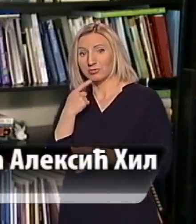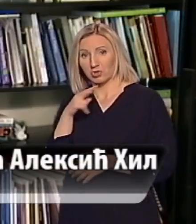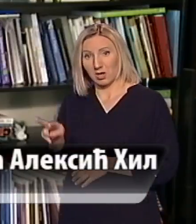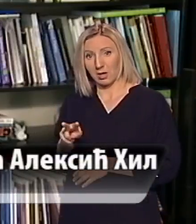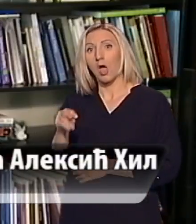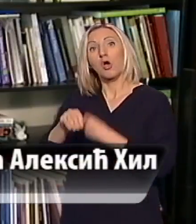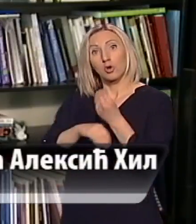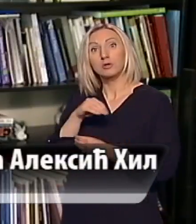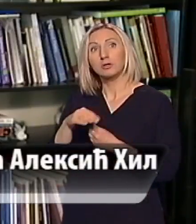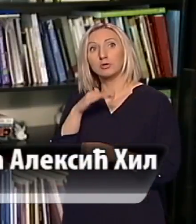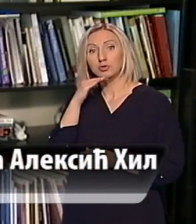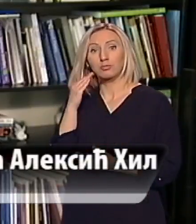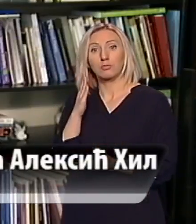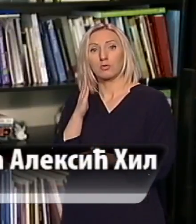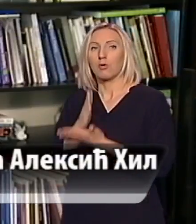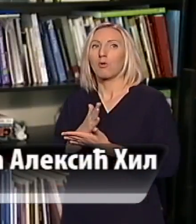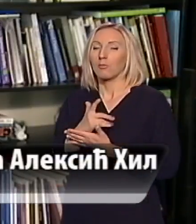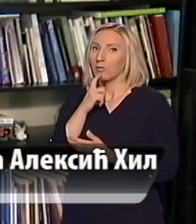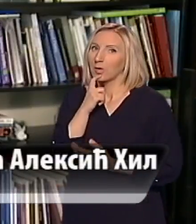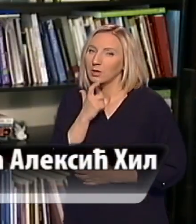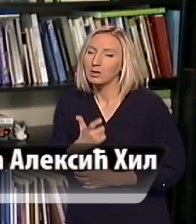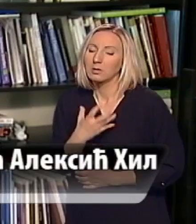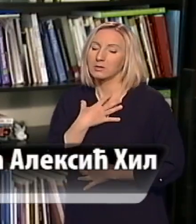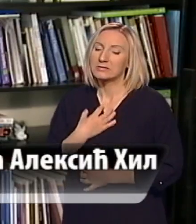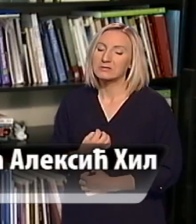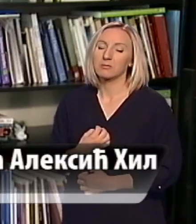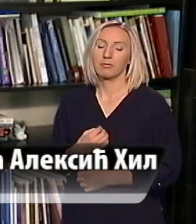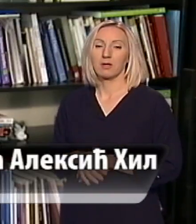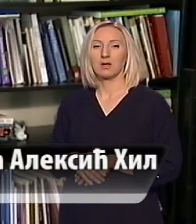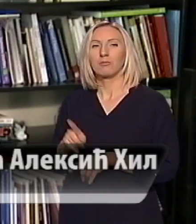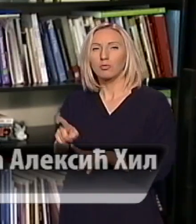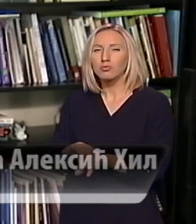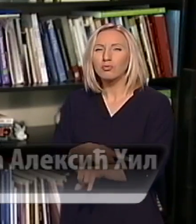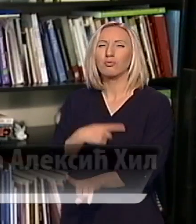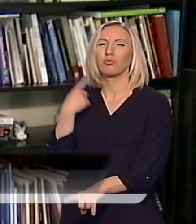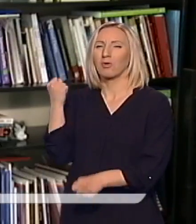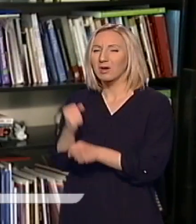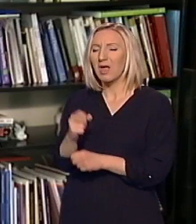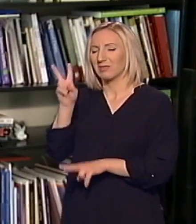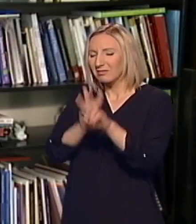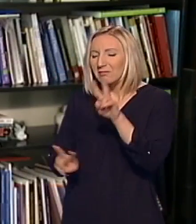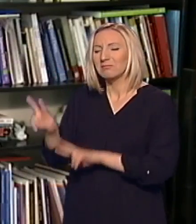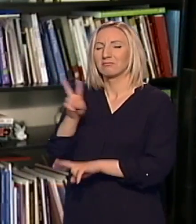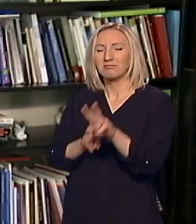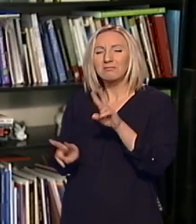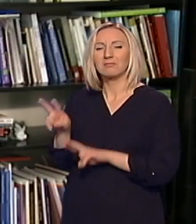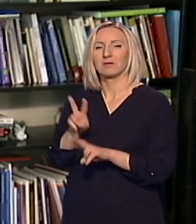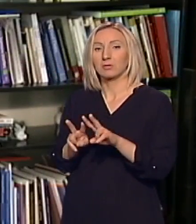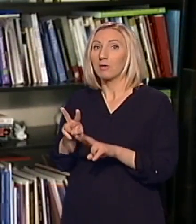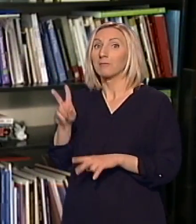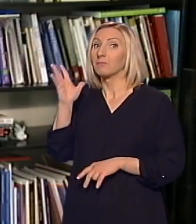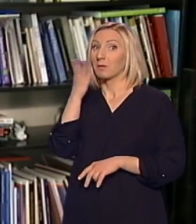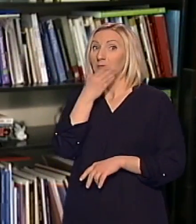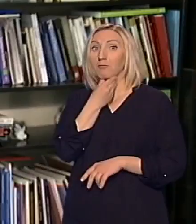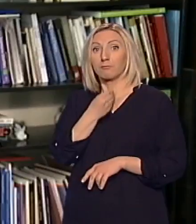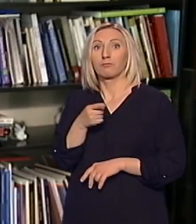roditelji, onako, dosta bili istrpljeni posle dugog niza godina rada na tretmanima i tako su ga vodili. I fino su ga izvukli i